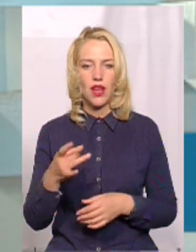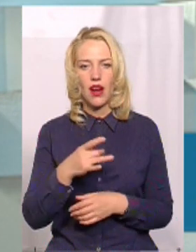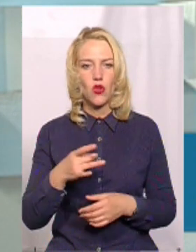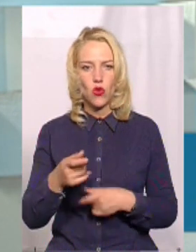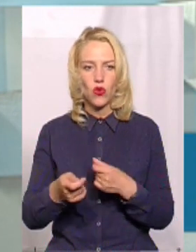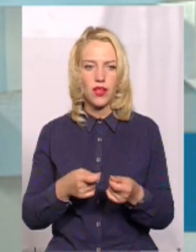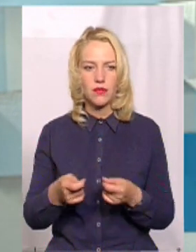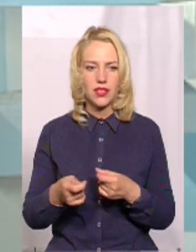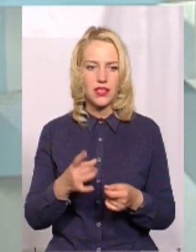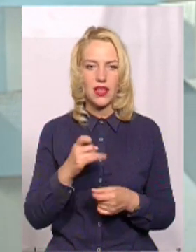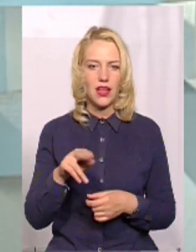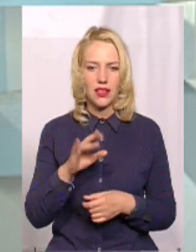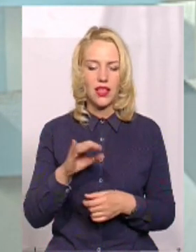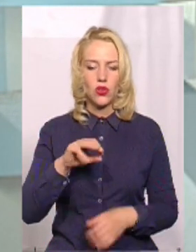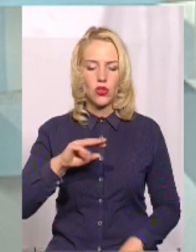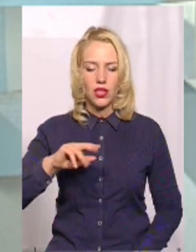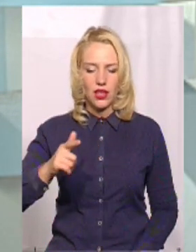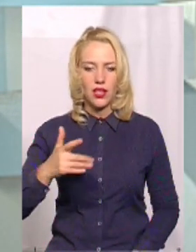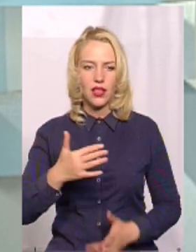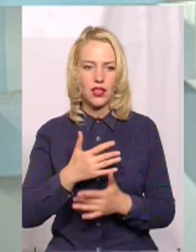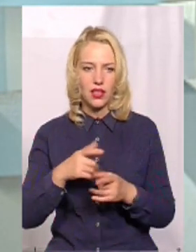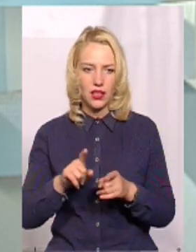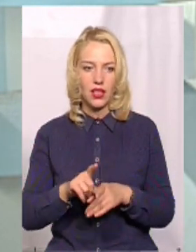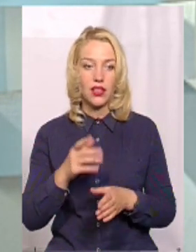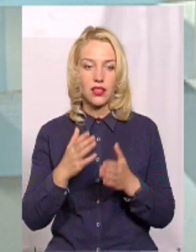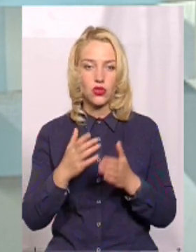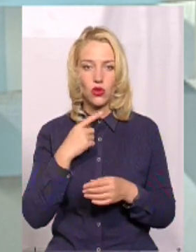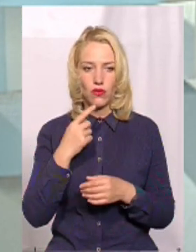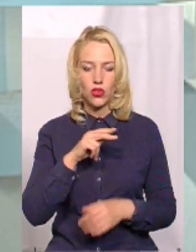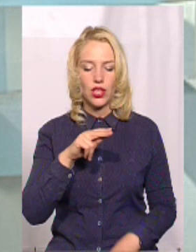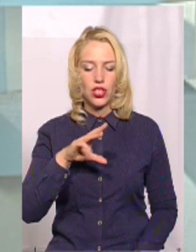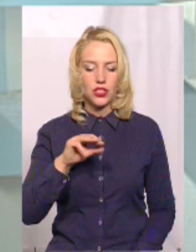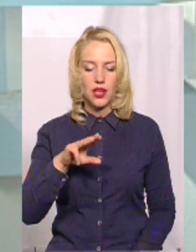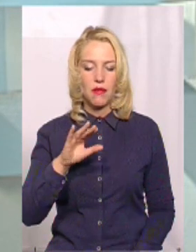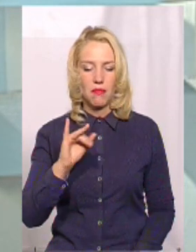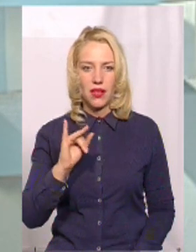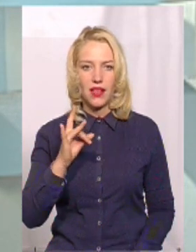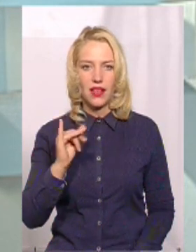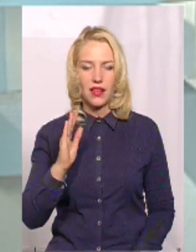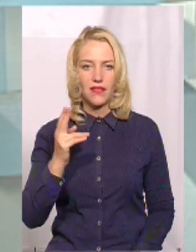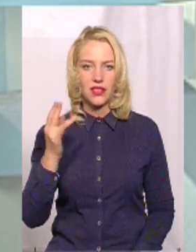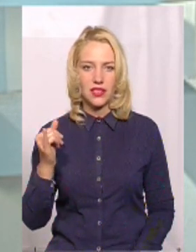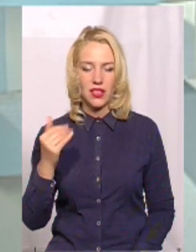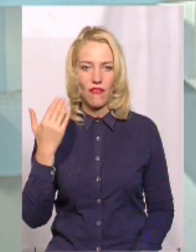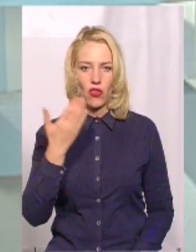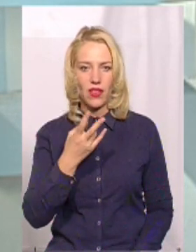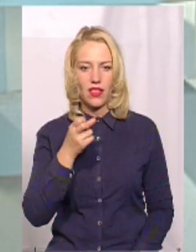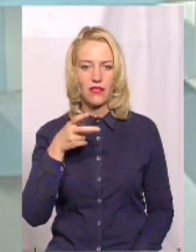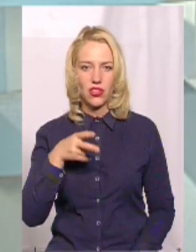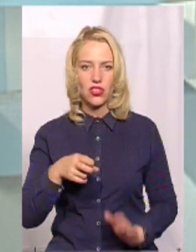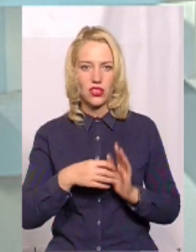районної адміністрації, ради, ОТГ і так далі. Якщо взяти от Чимірівці, вони на